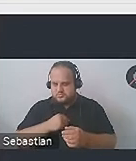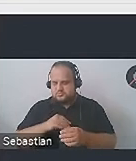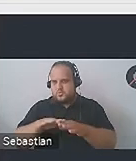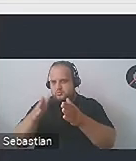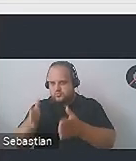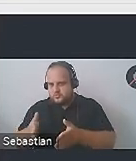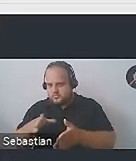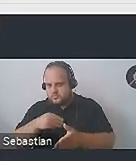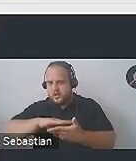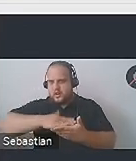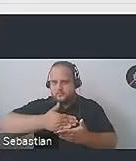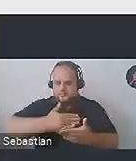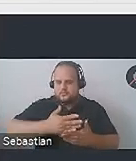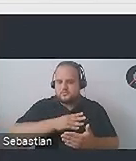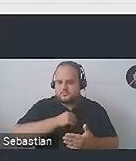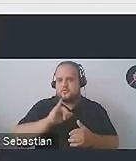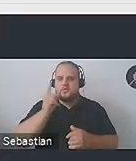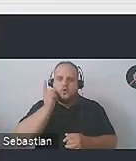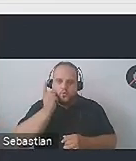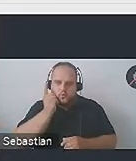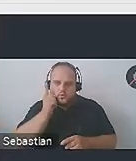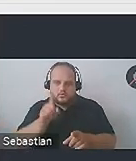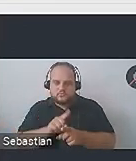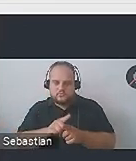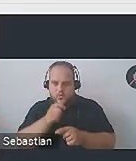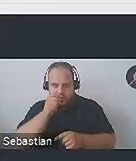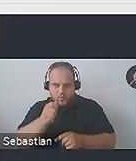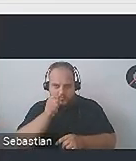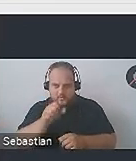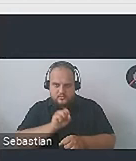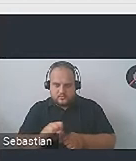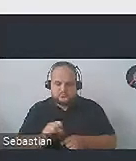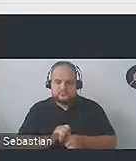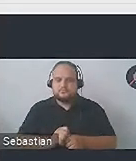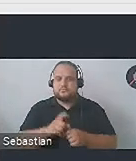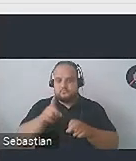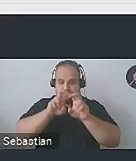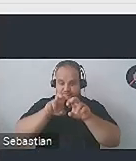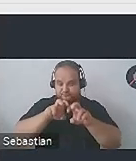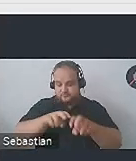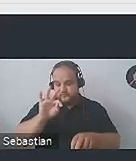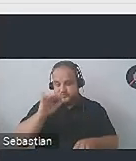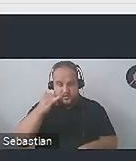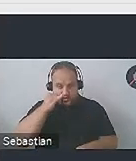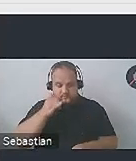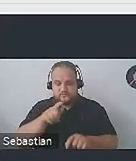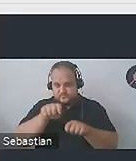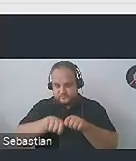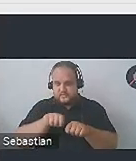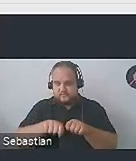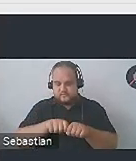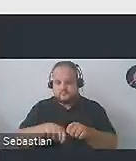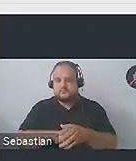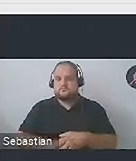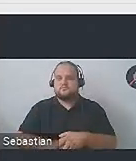czy laptopa, jak i na komórce istnieją lupy ekranowe. Jeżeli pogrzebiecie w ustawieniach swojego smartfona, to nawet